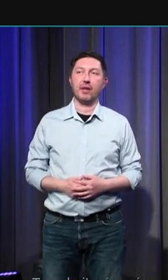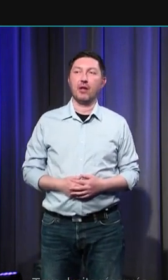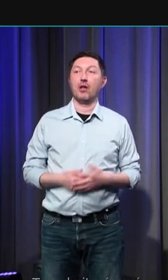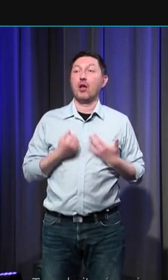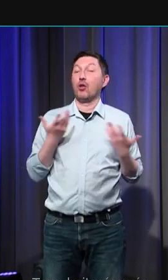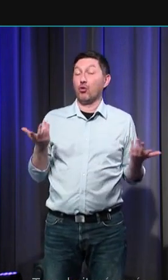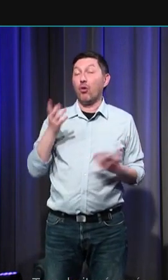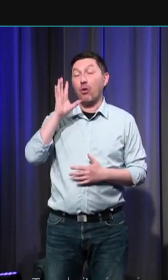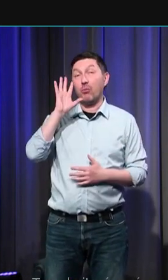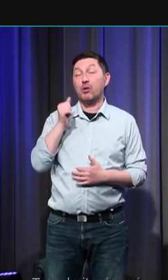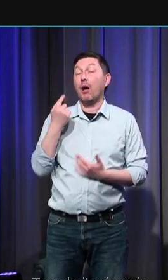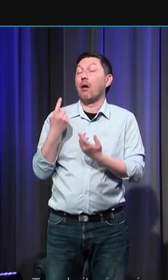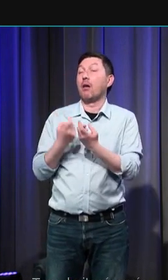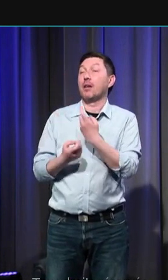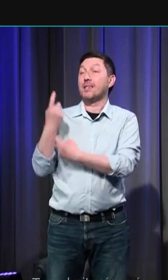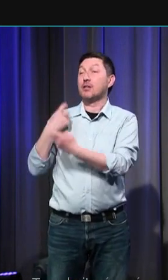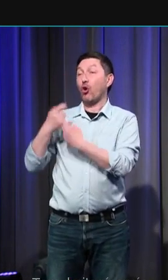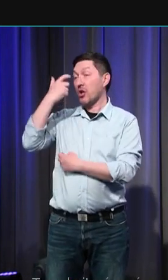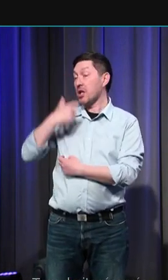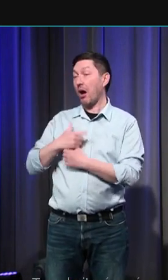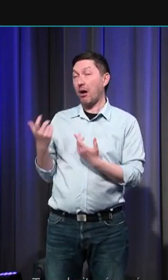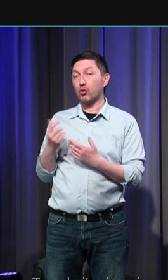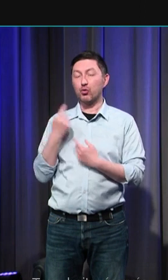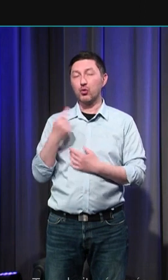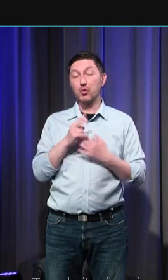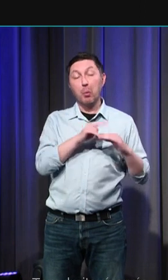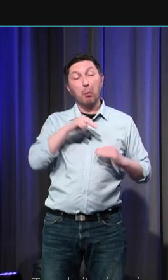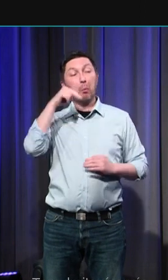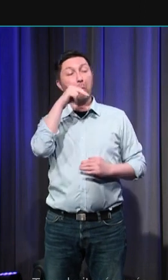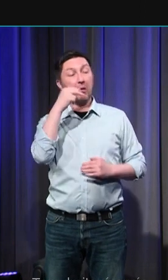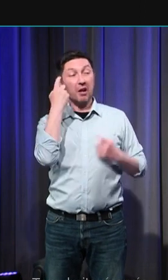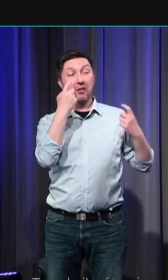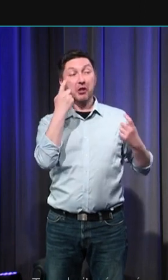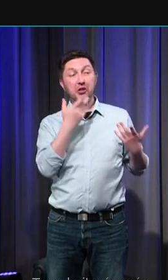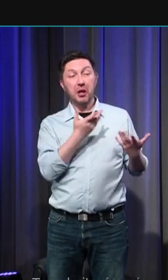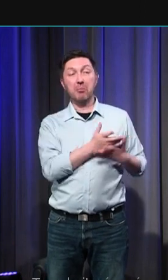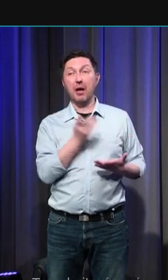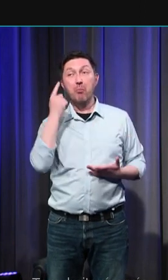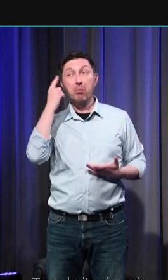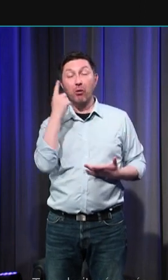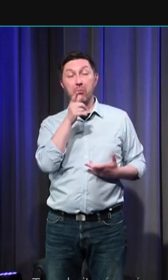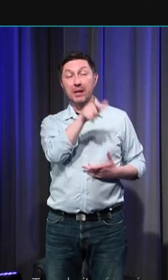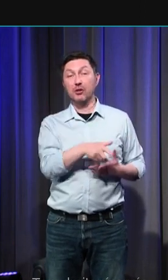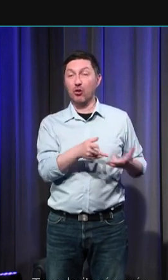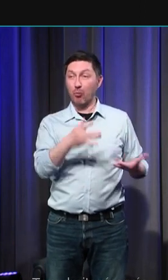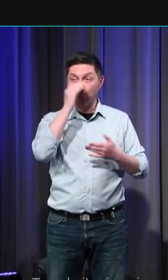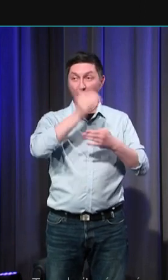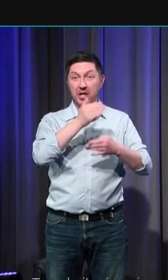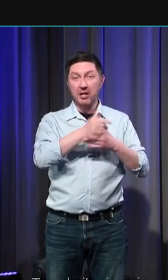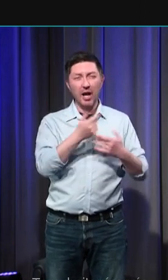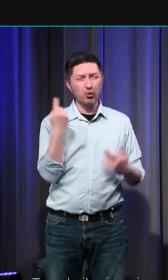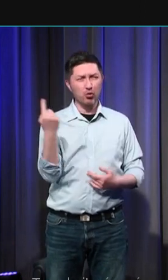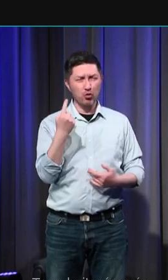l'historien qui est toujours provisoire, nécessairement, on s'aperçoit que les médiévaux pensaient et usaient des émotions de façon très